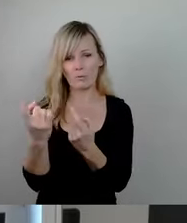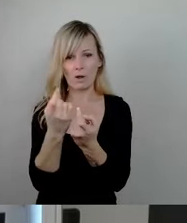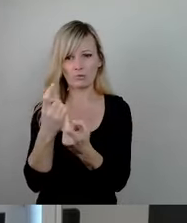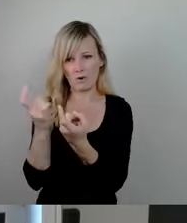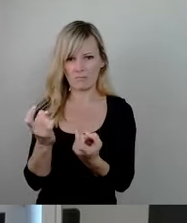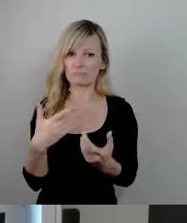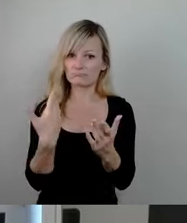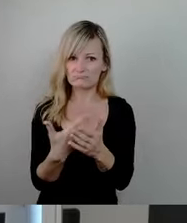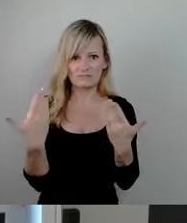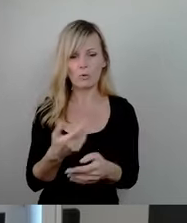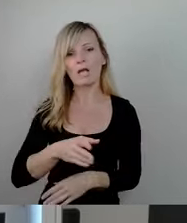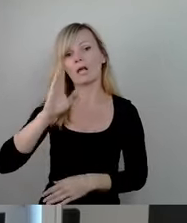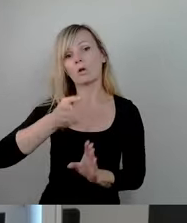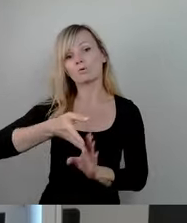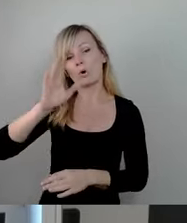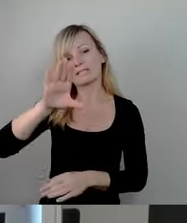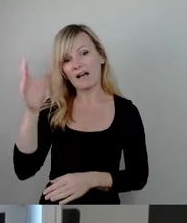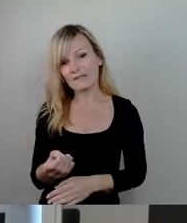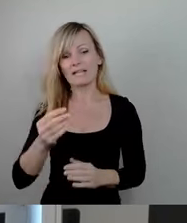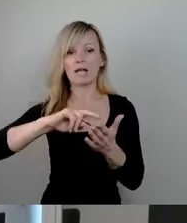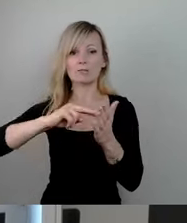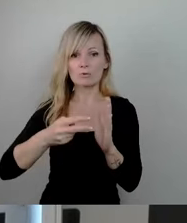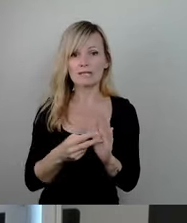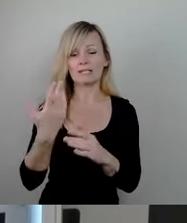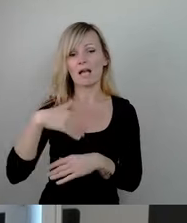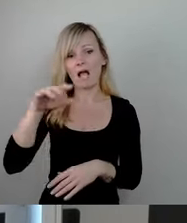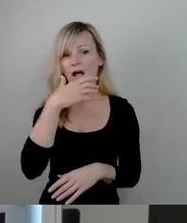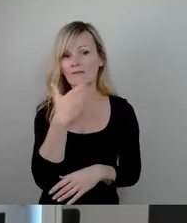aus Nordafrika, Syrien und Afghanistan.